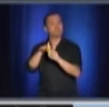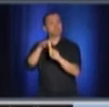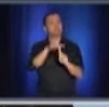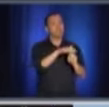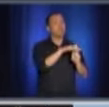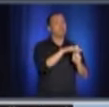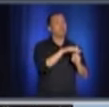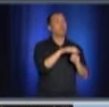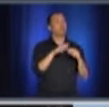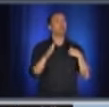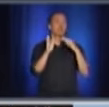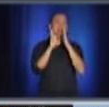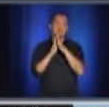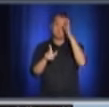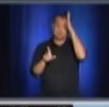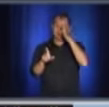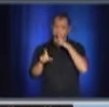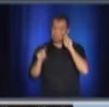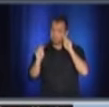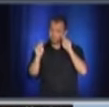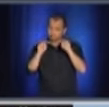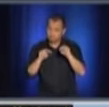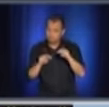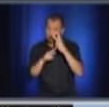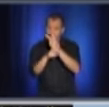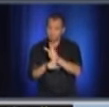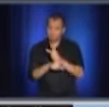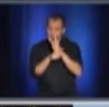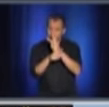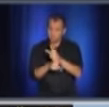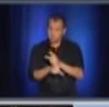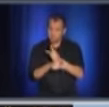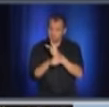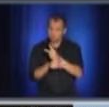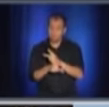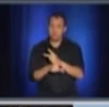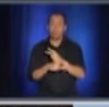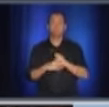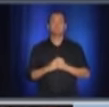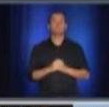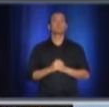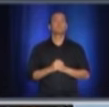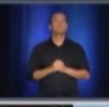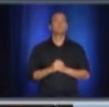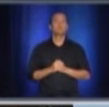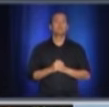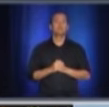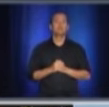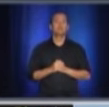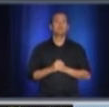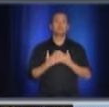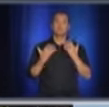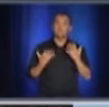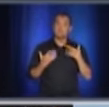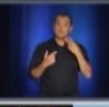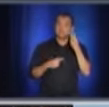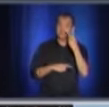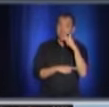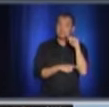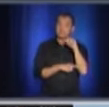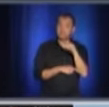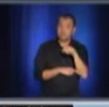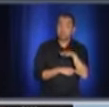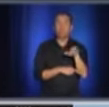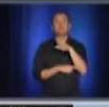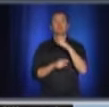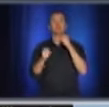déjà, je dois souligner que la situation est tout à fait maîtrisée. Nous pouvons constater que les habitudes des gens ont